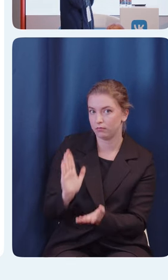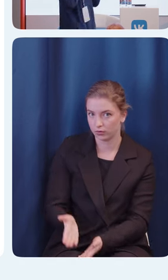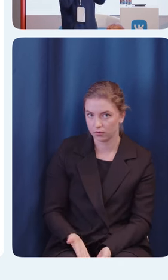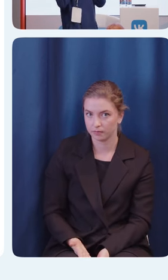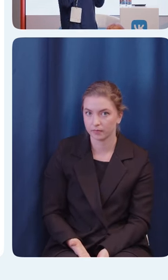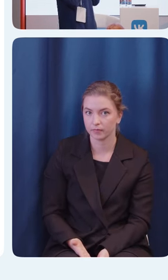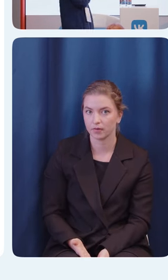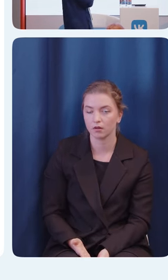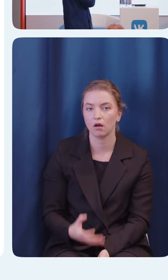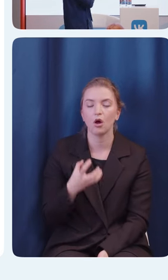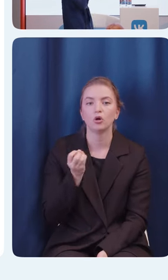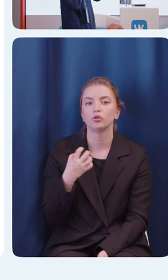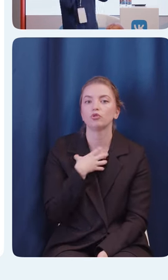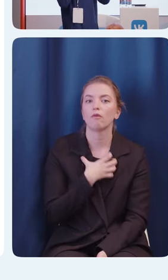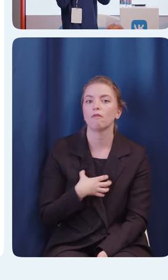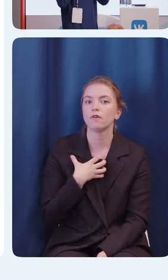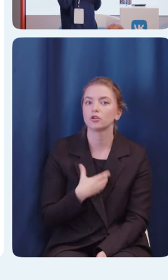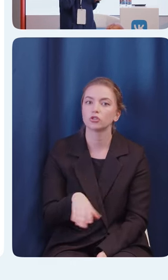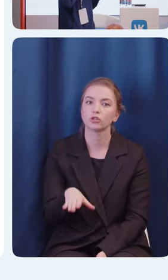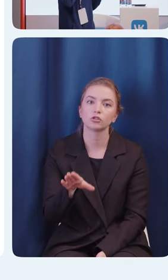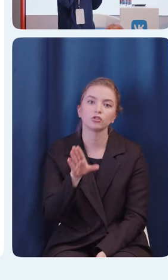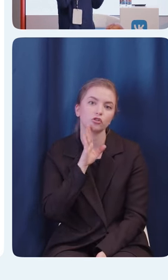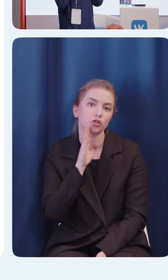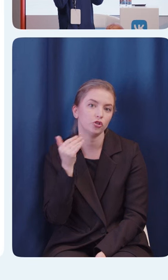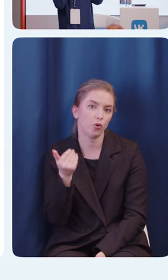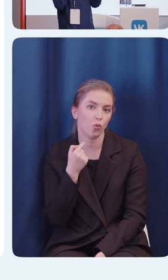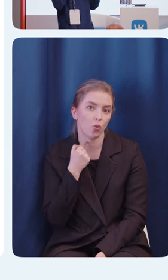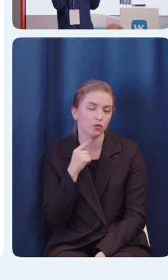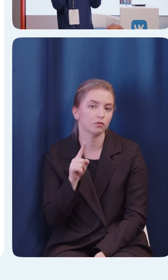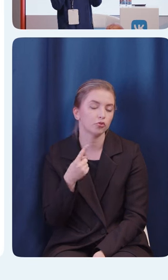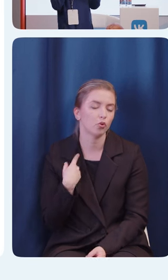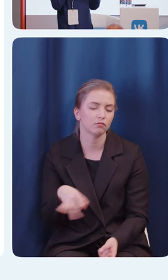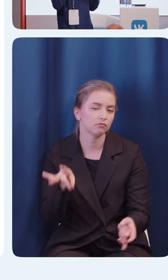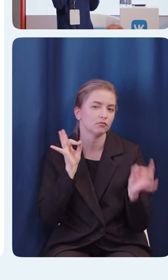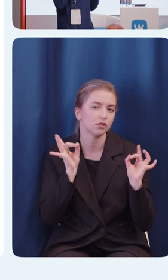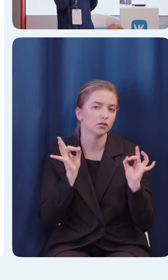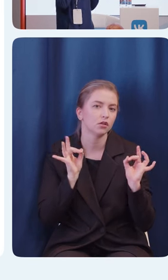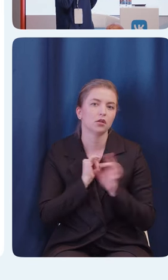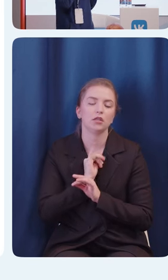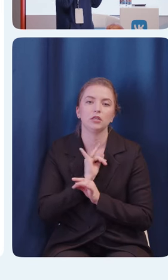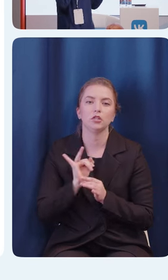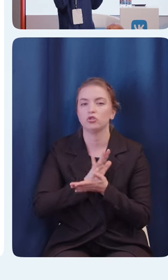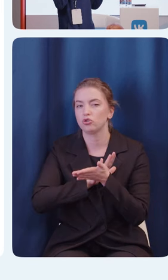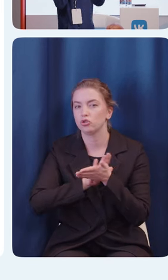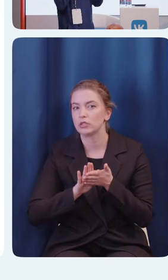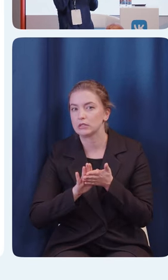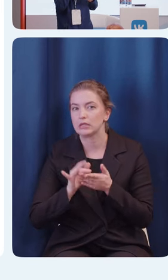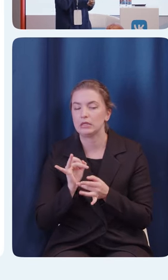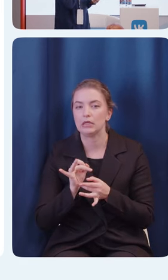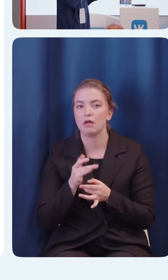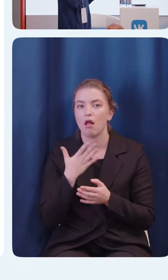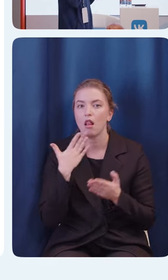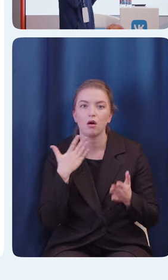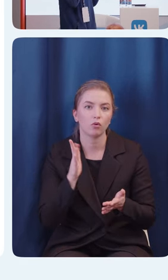Также важен женский голос, да, потому что он звонкий, частотный и различим в толпе.